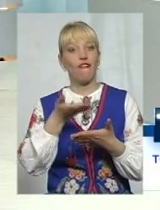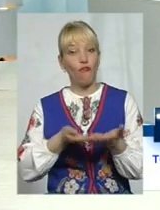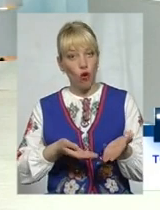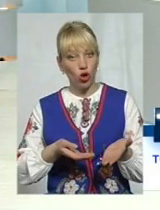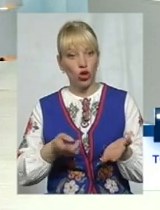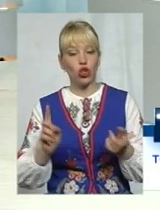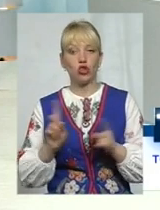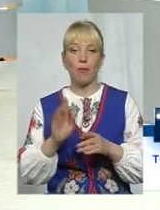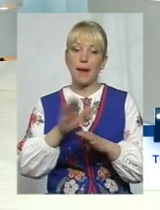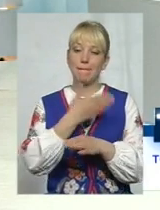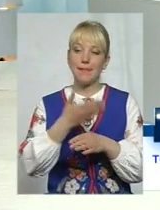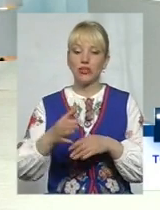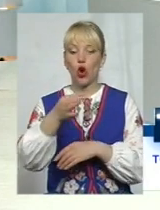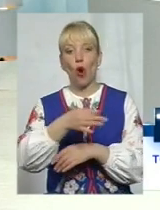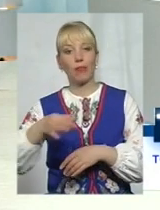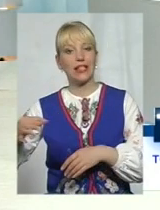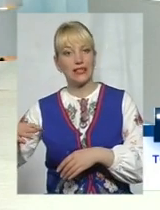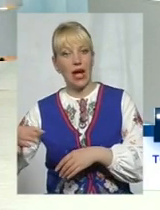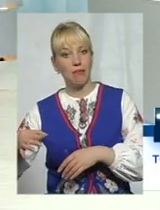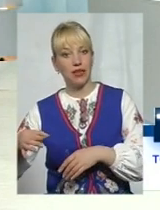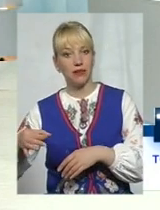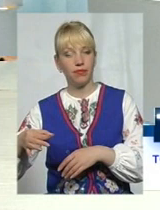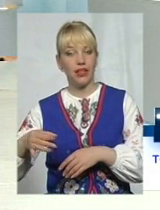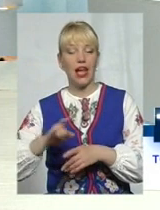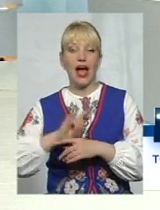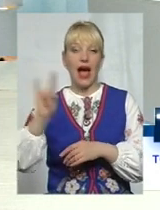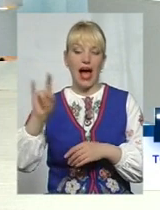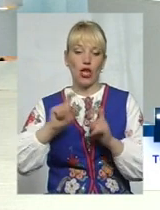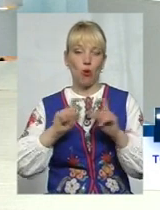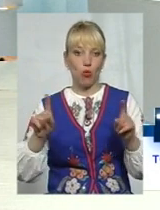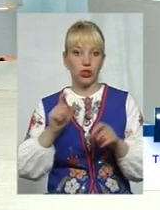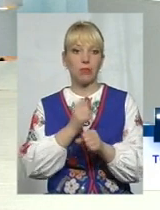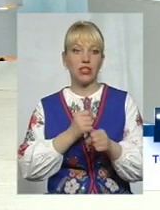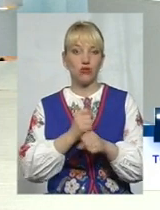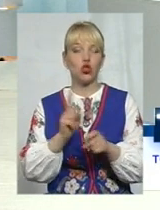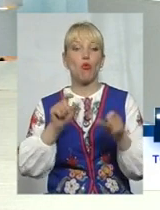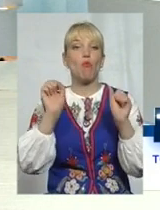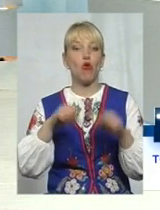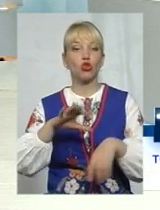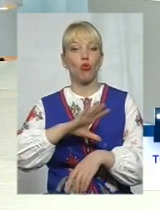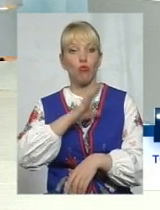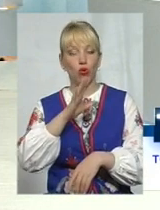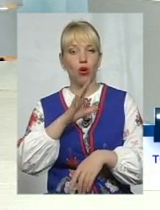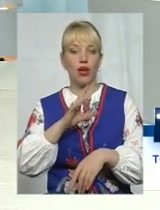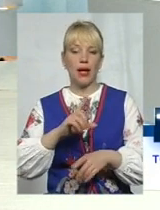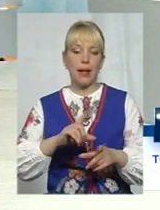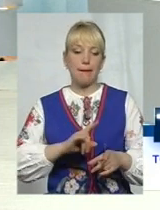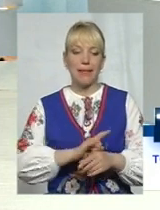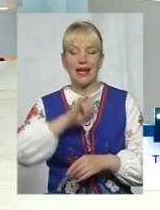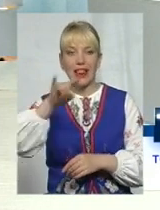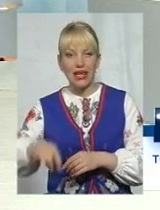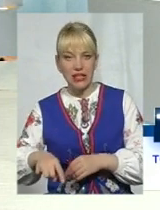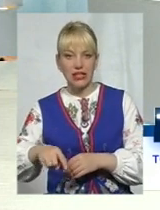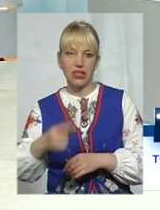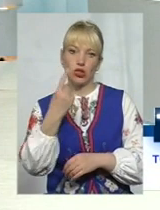щоби між областями, який аеропорт працював, щоб можна було перелетіти з одної області